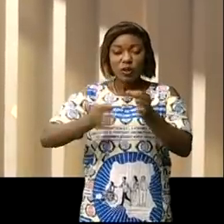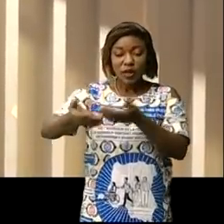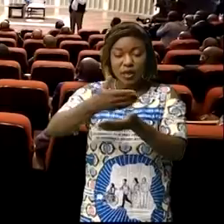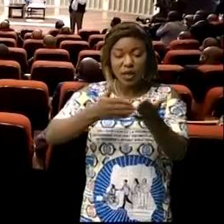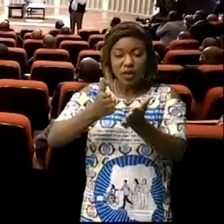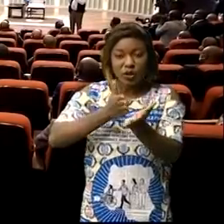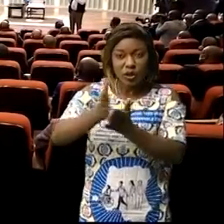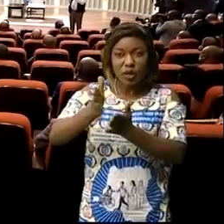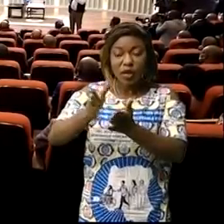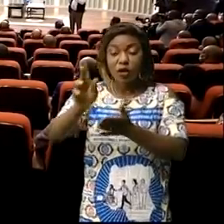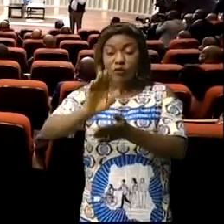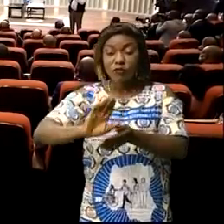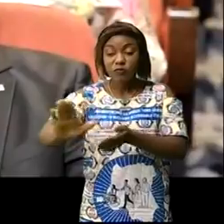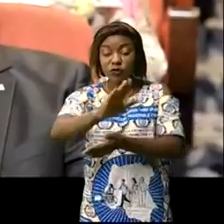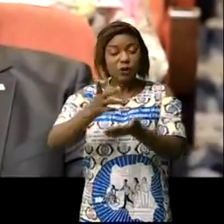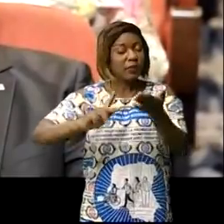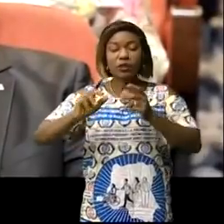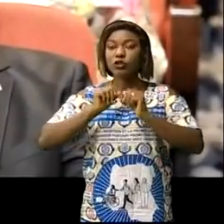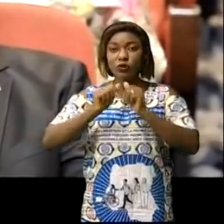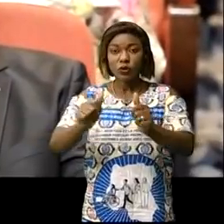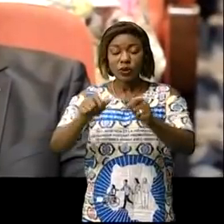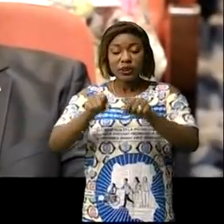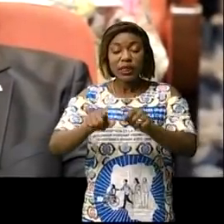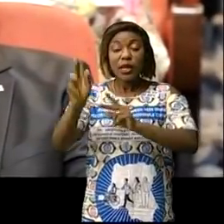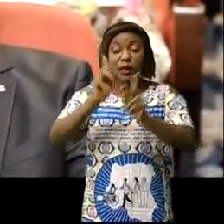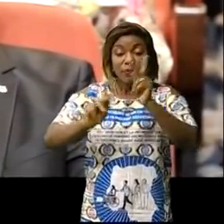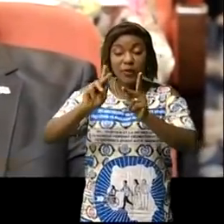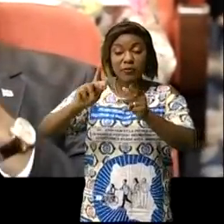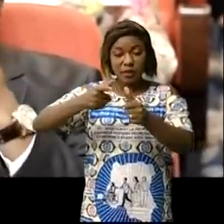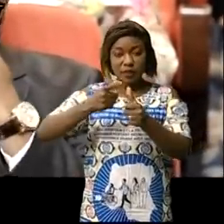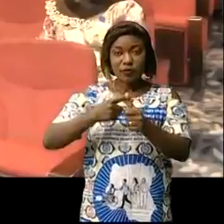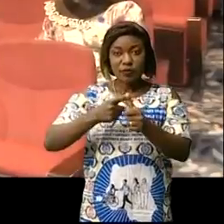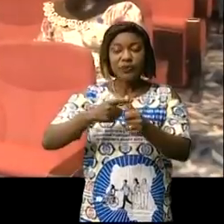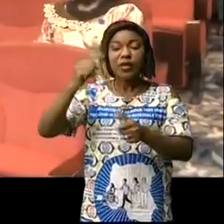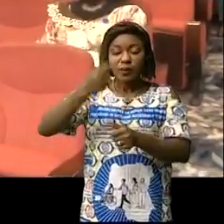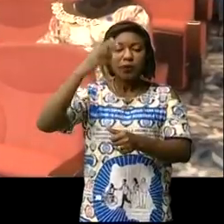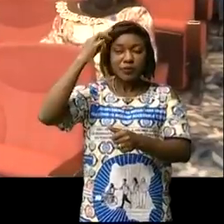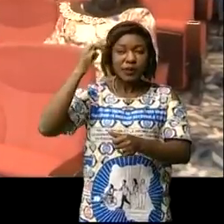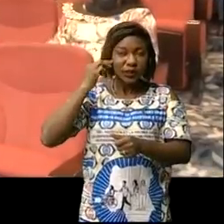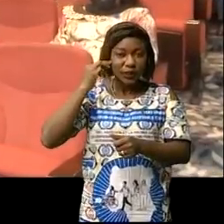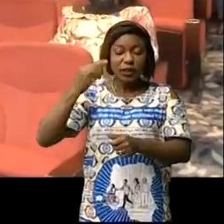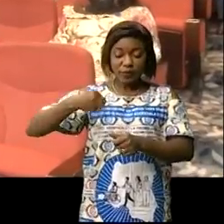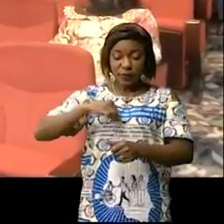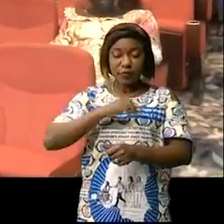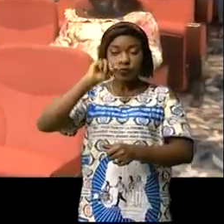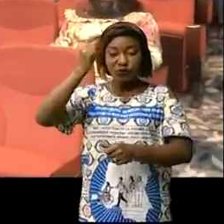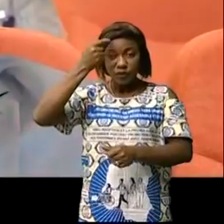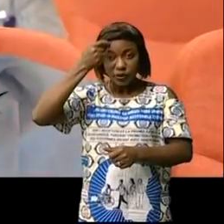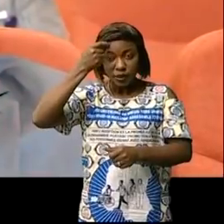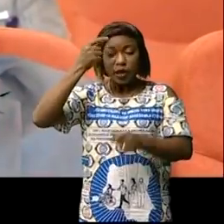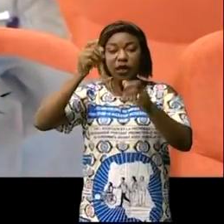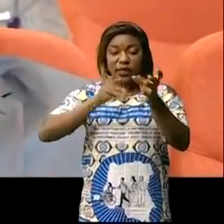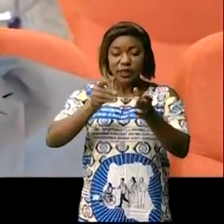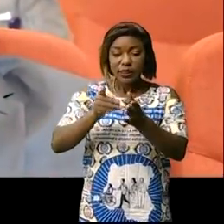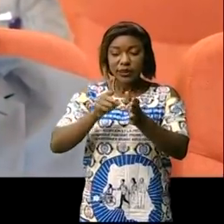partis. Était présent le Premier ministre Jean-Michel Samaloukonde Kiengé, le membre du gouvernement, le